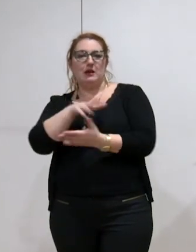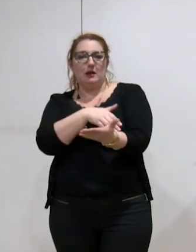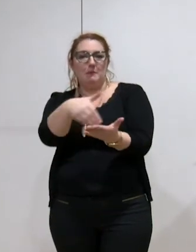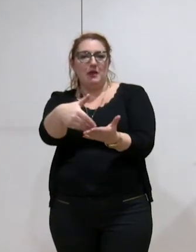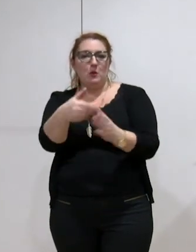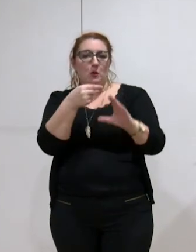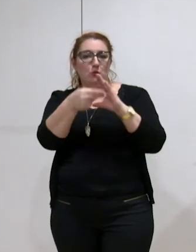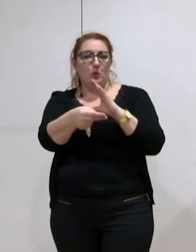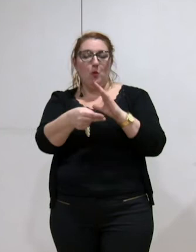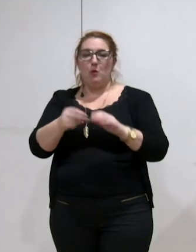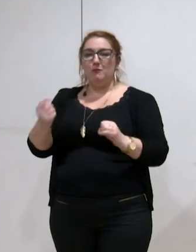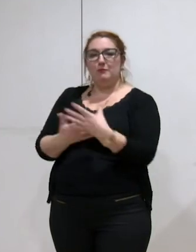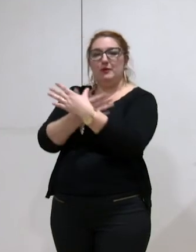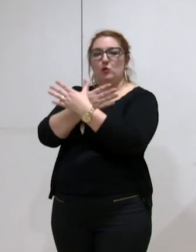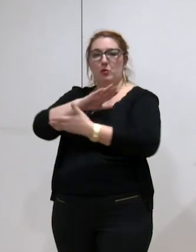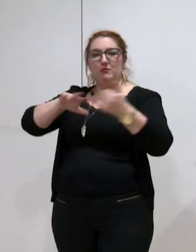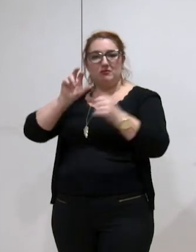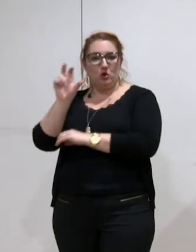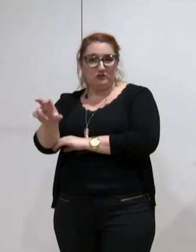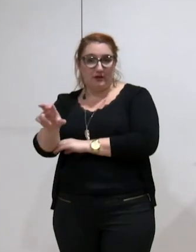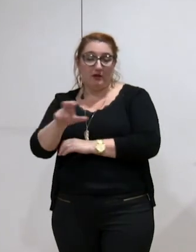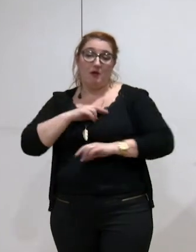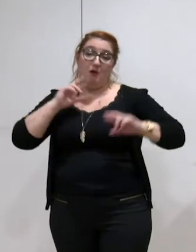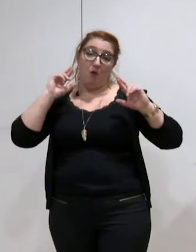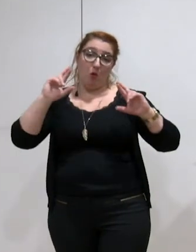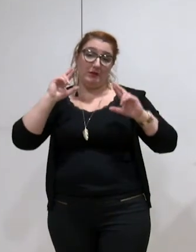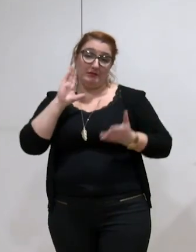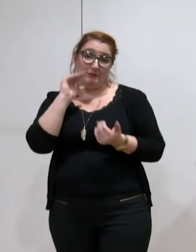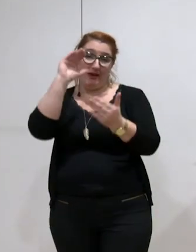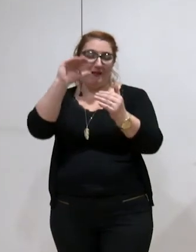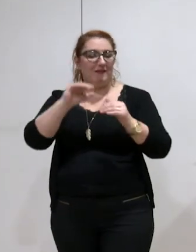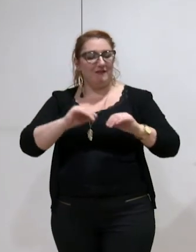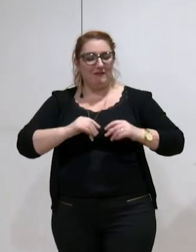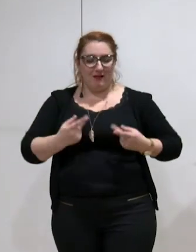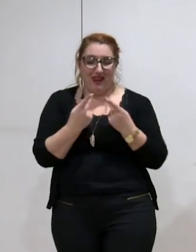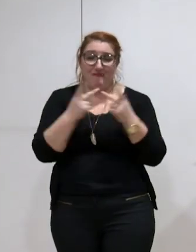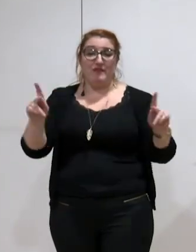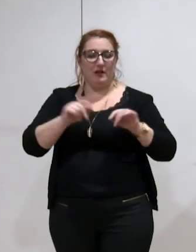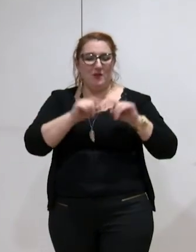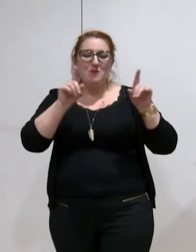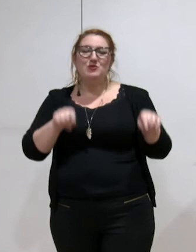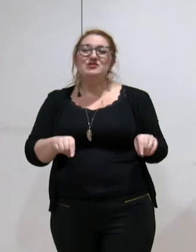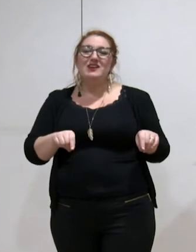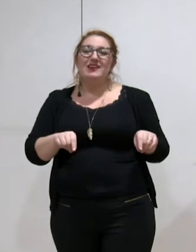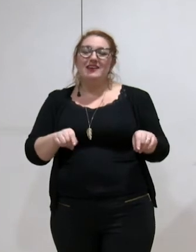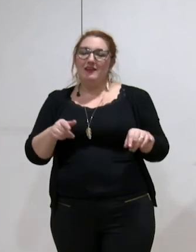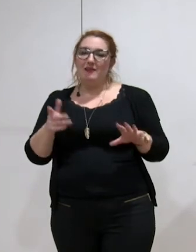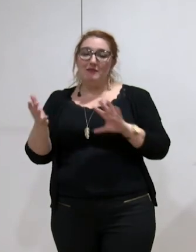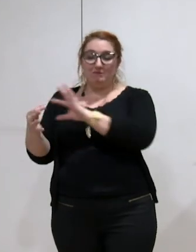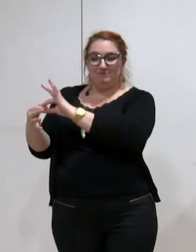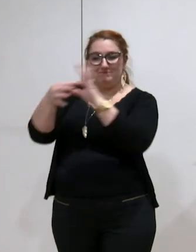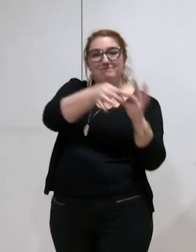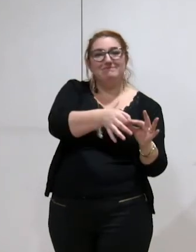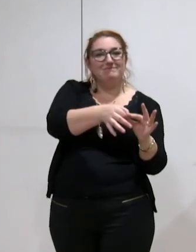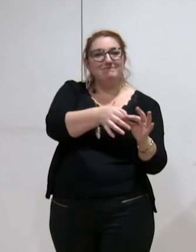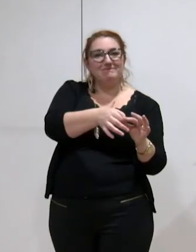transférés à la métropole. Nous espérons que nous retrouvons dans le budget de la ville les conséquences positives de